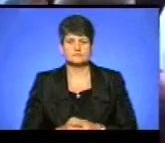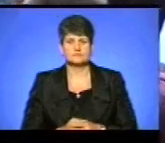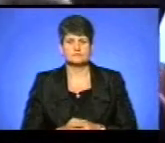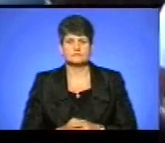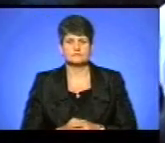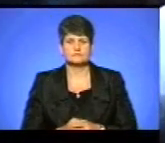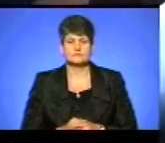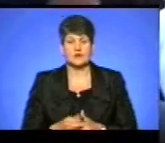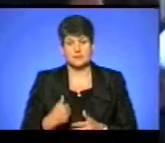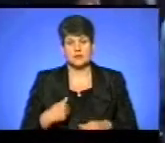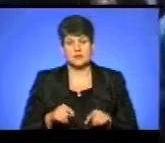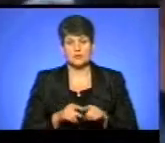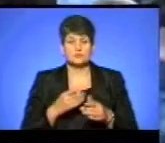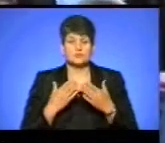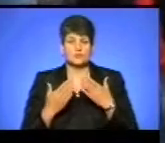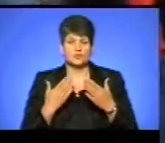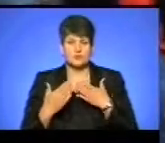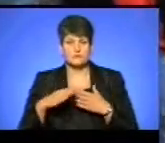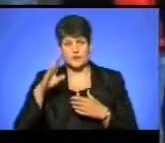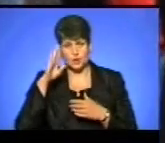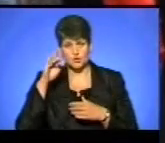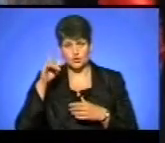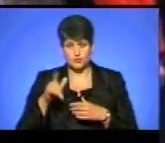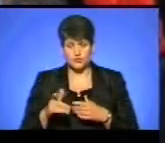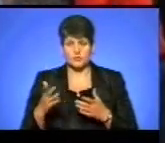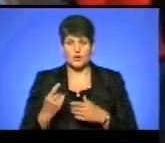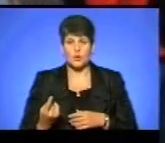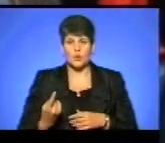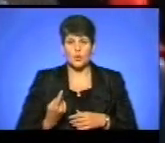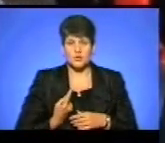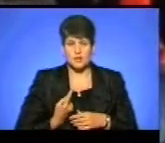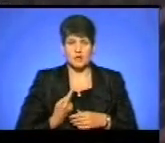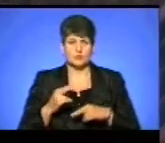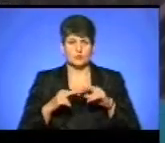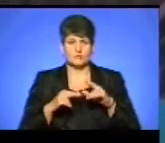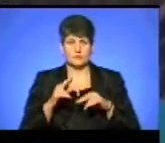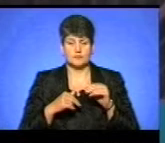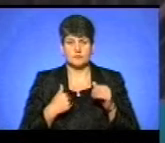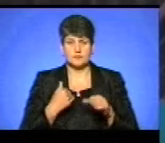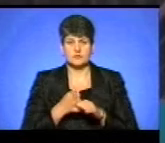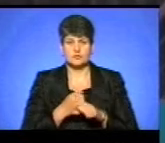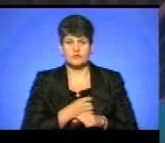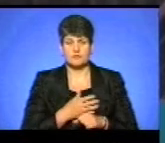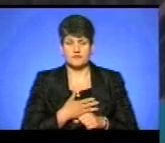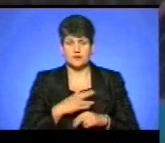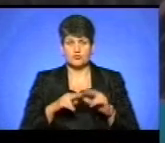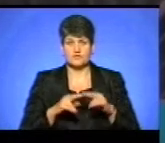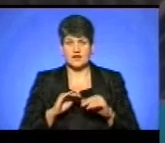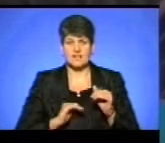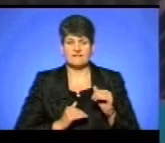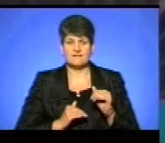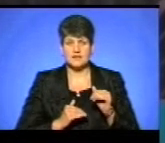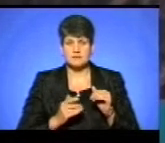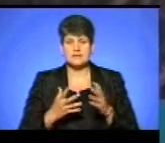Ми також поспілкувалися з чоловіком, який охороняє забудову. Ми працюємо на приватній будівельній фірмі, яка